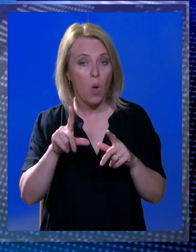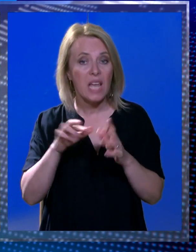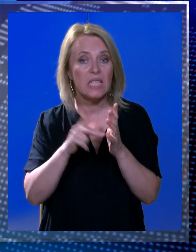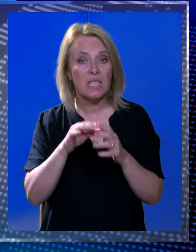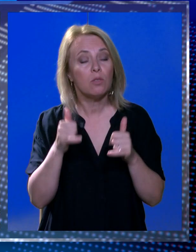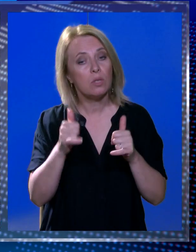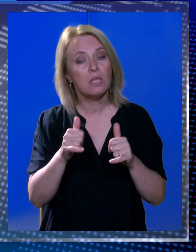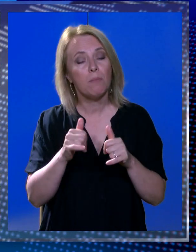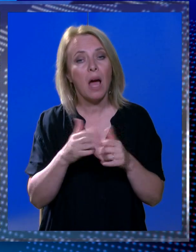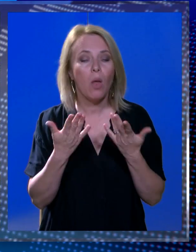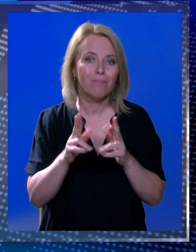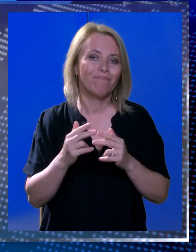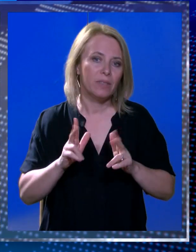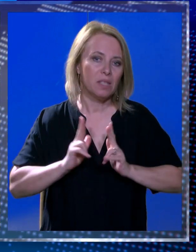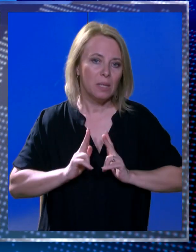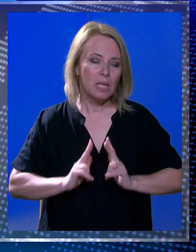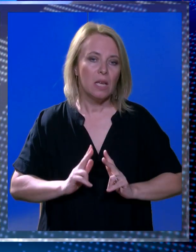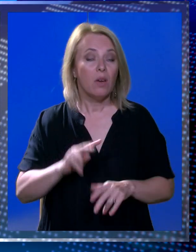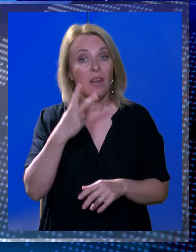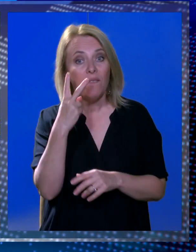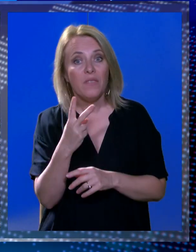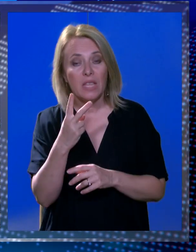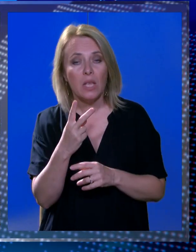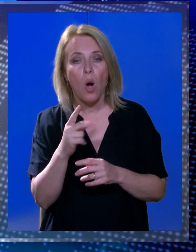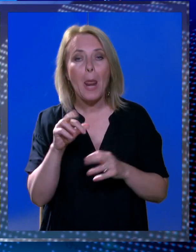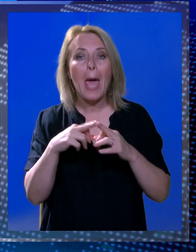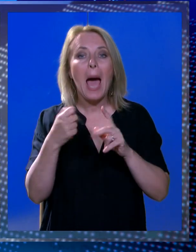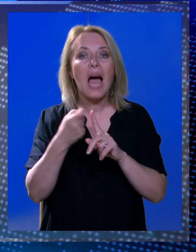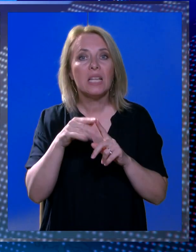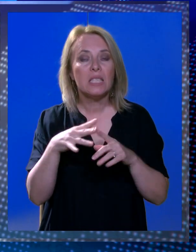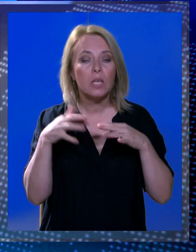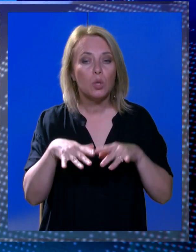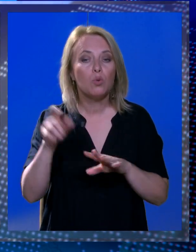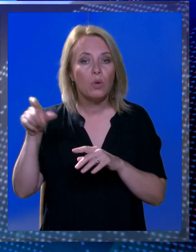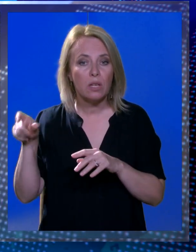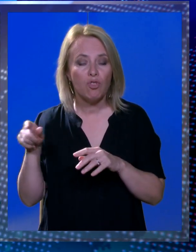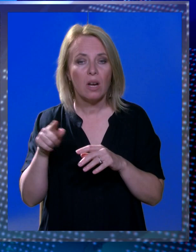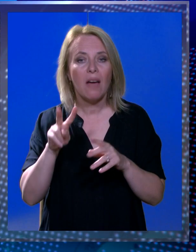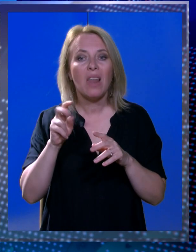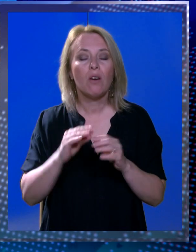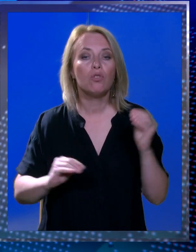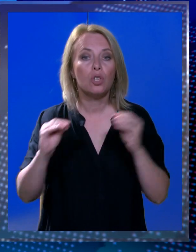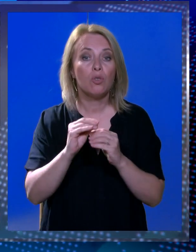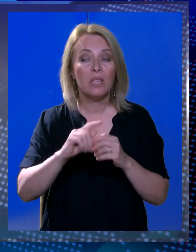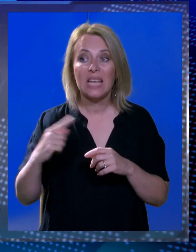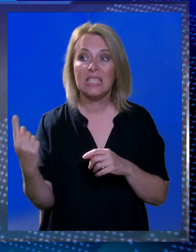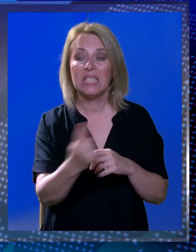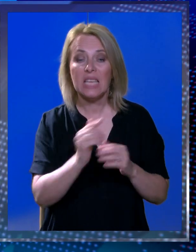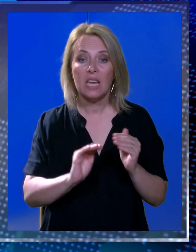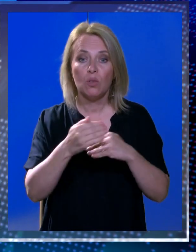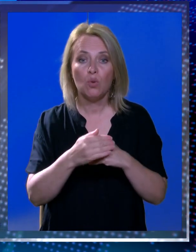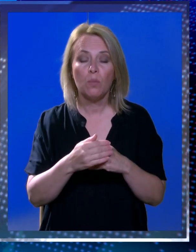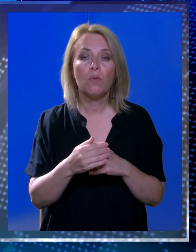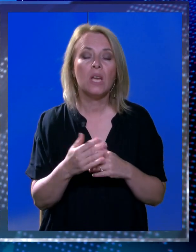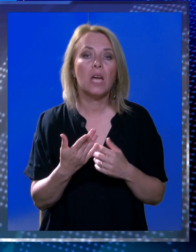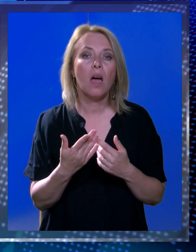To znači da je sad već malo ublažio, vjerojatno zato što je vidio reakcije sugrađana. Blahušić dodaje kako je cijeli Dubrovnik od Zlatnog